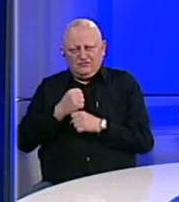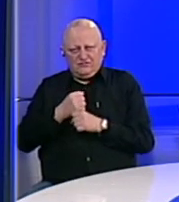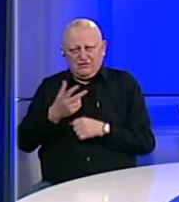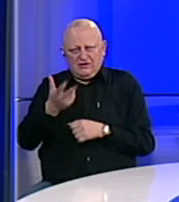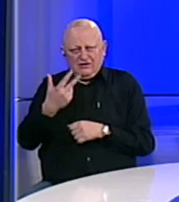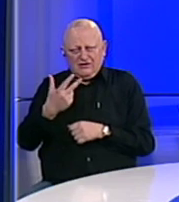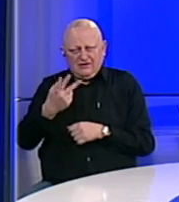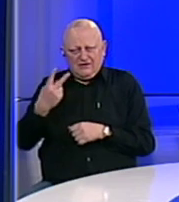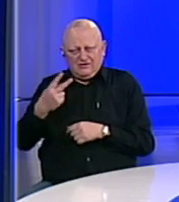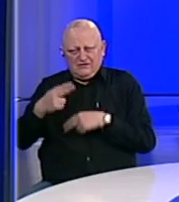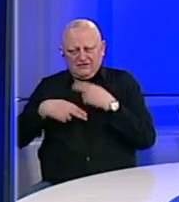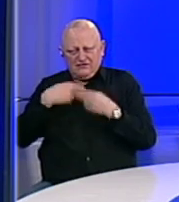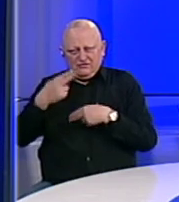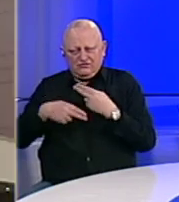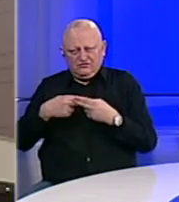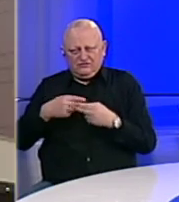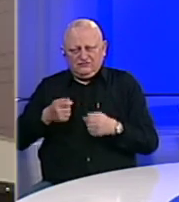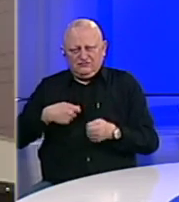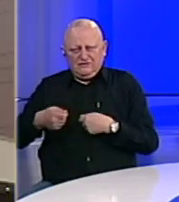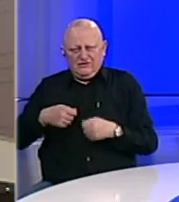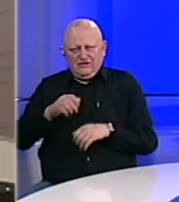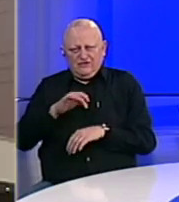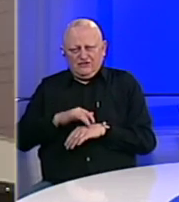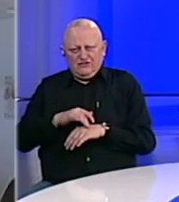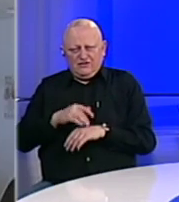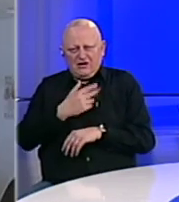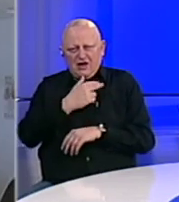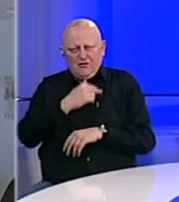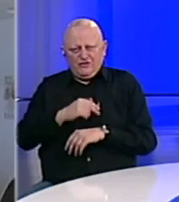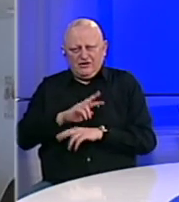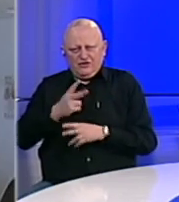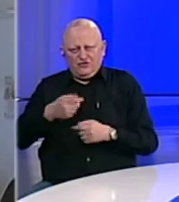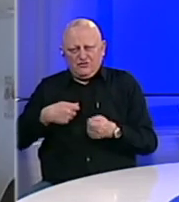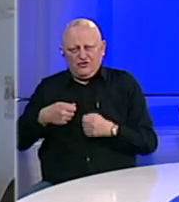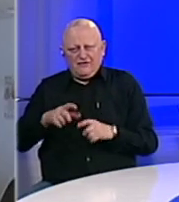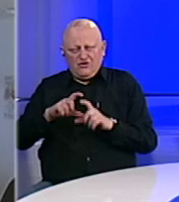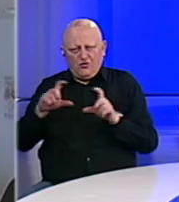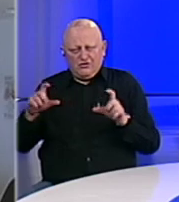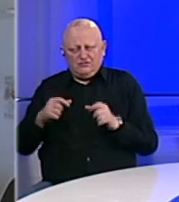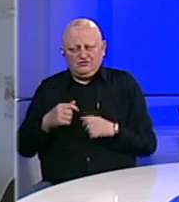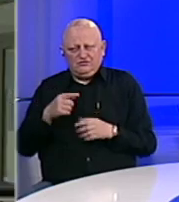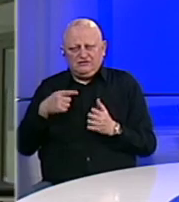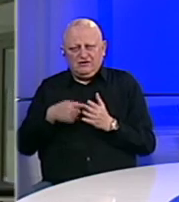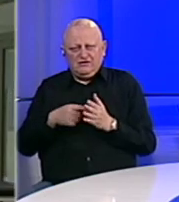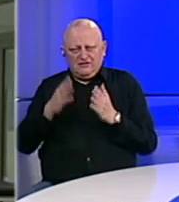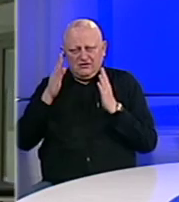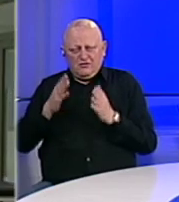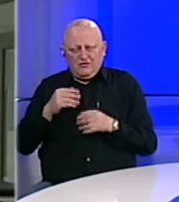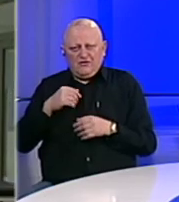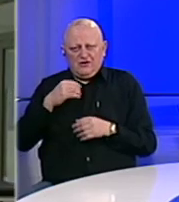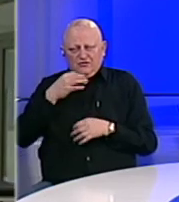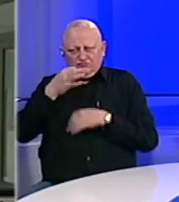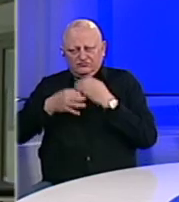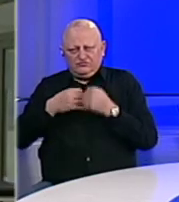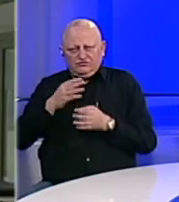32 kontrole trgovačkih centara, apoteka i drugih prodajnih objekata s ciljem provjere poštivanja